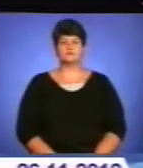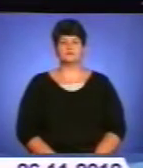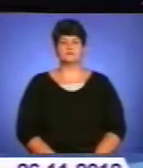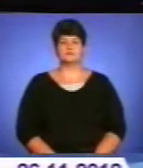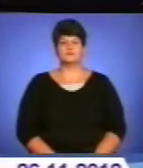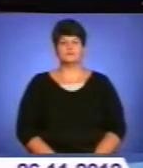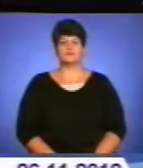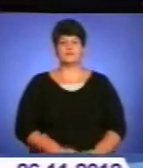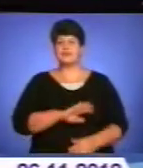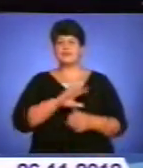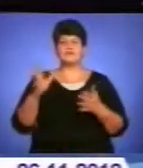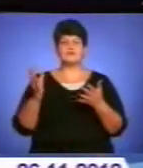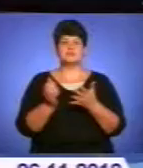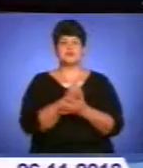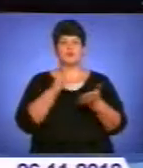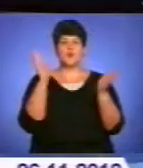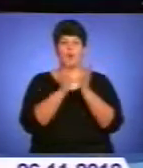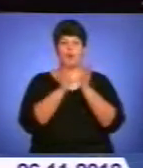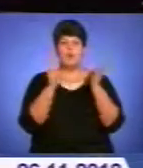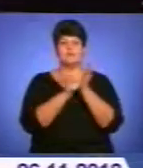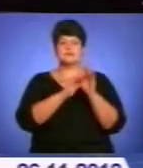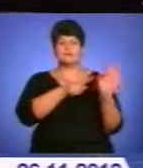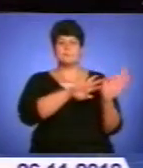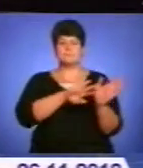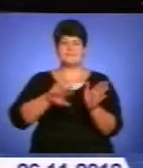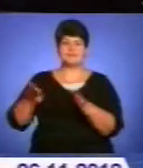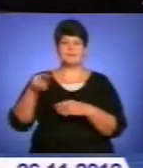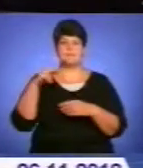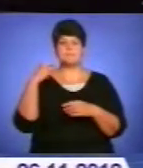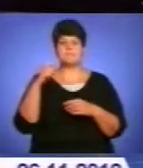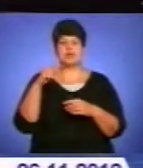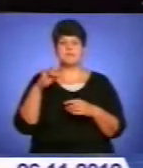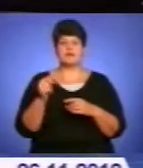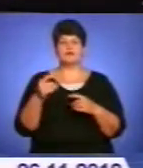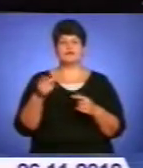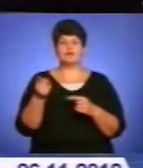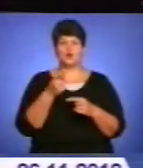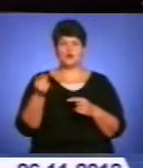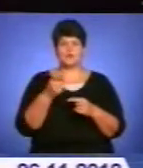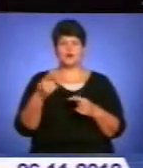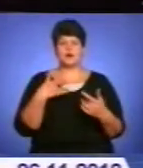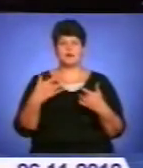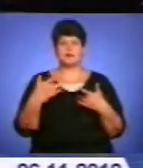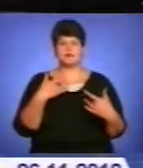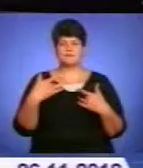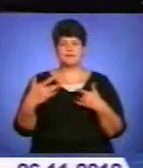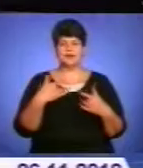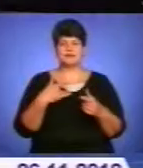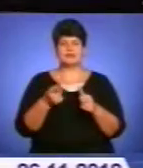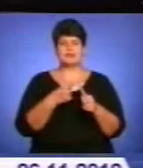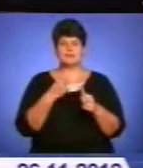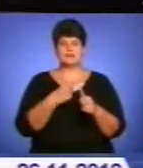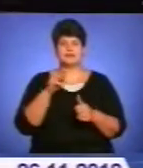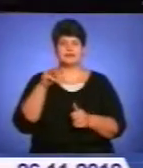Не встигли відлунати оплески після прем'єри «Запорожця за Дунаєм», а в Тернопільському академічному обласному українському драматичному